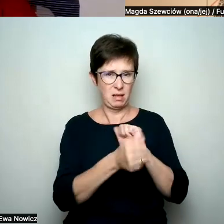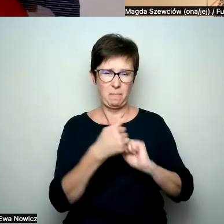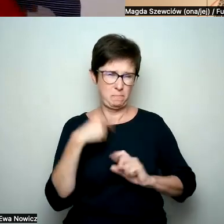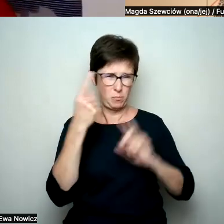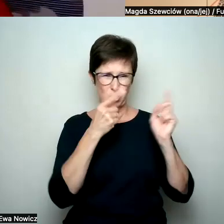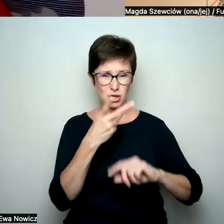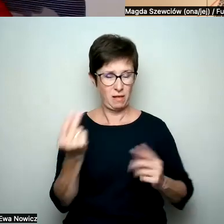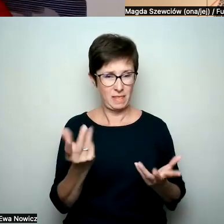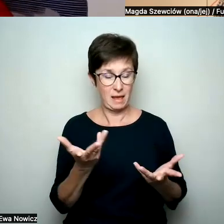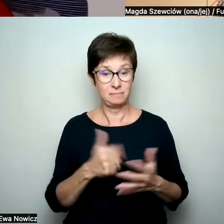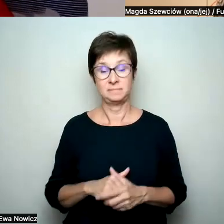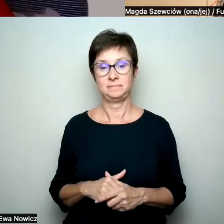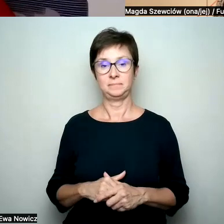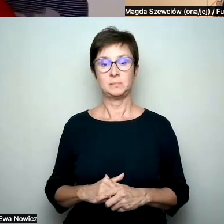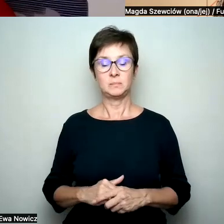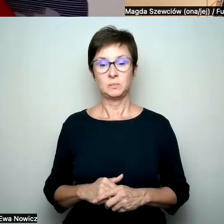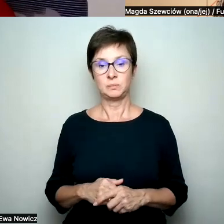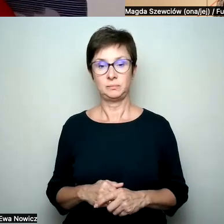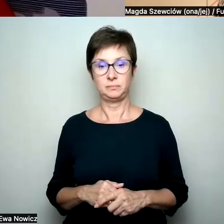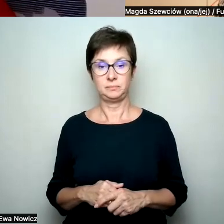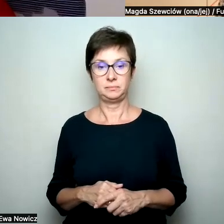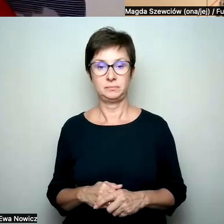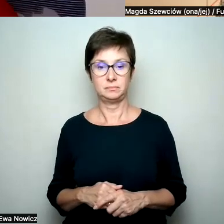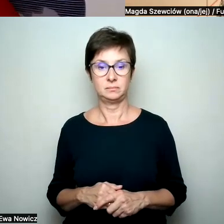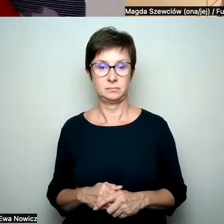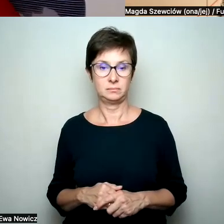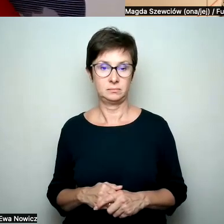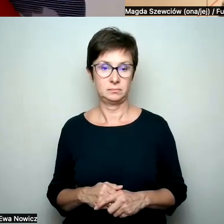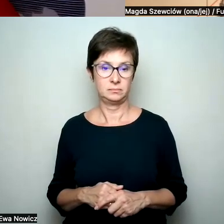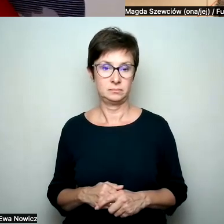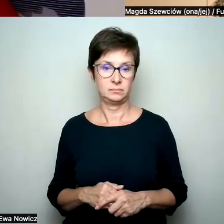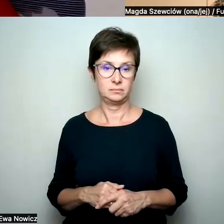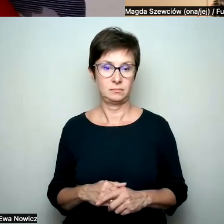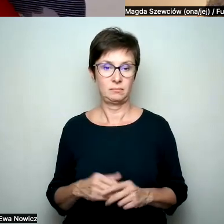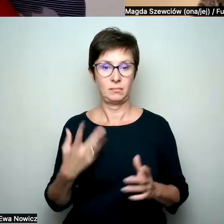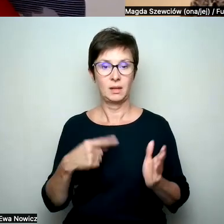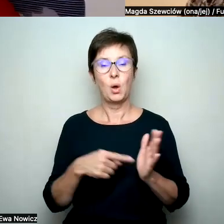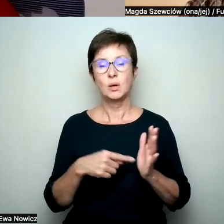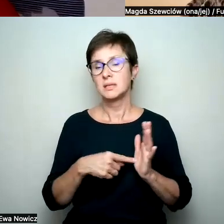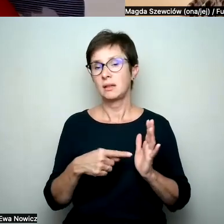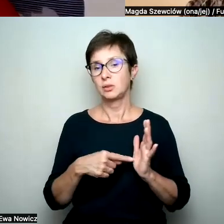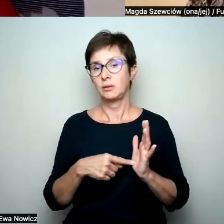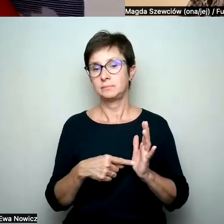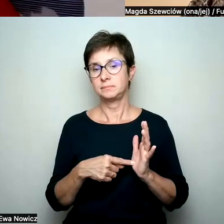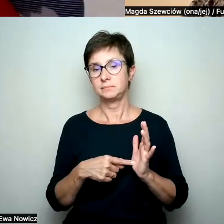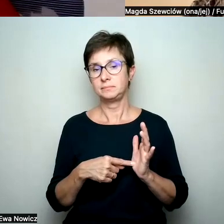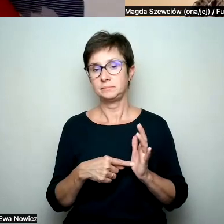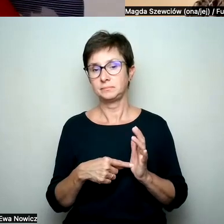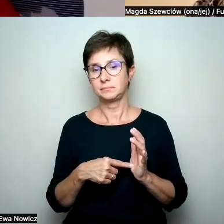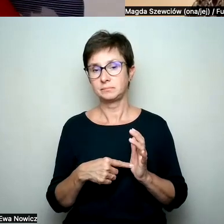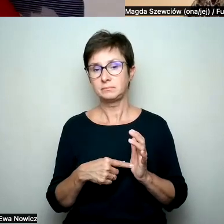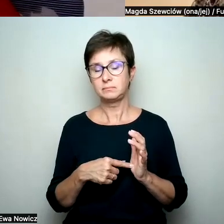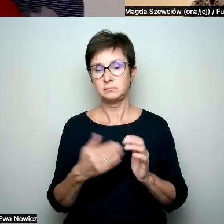Wiesz co? Myślę, że ostatnio, gdy rozmawiałam z